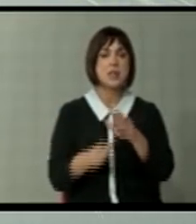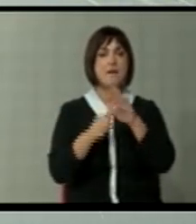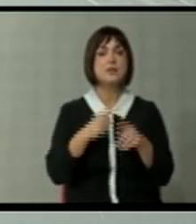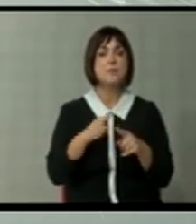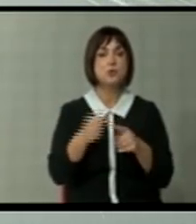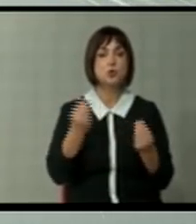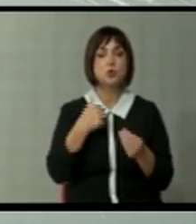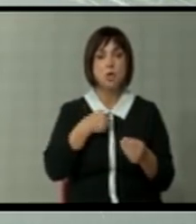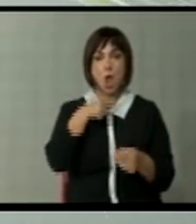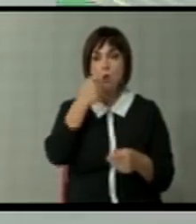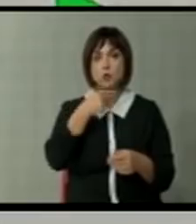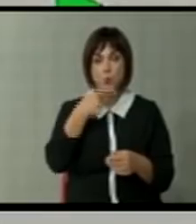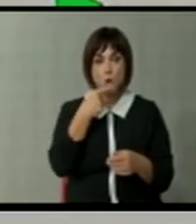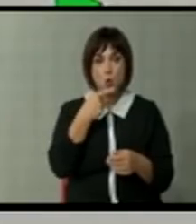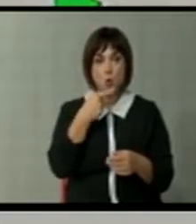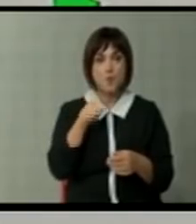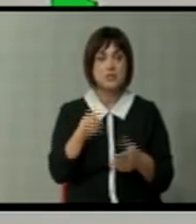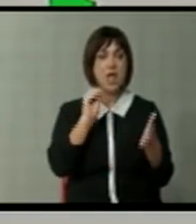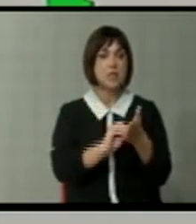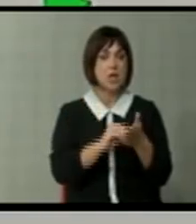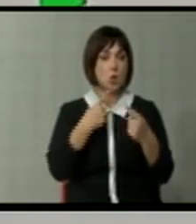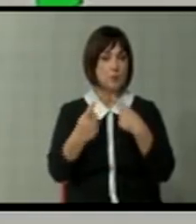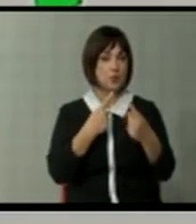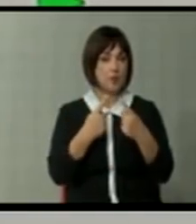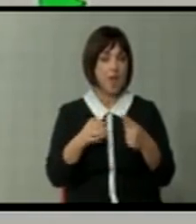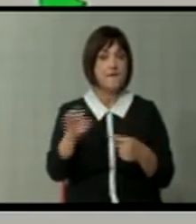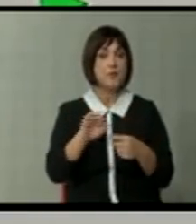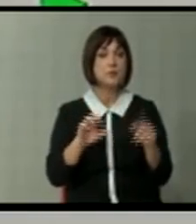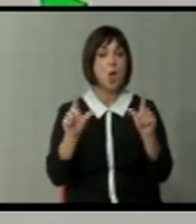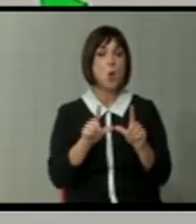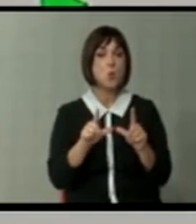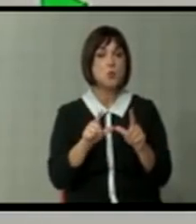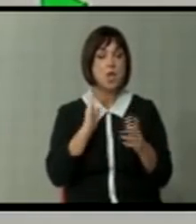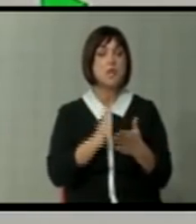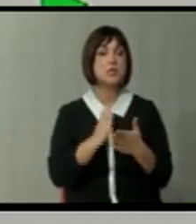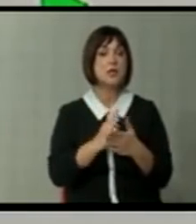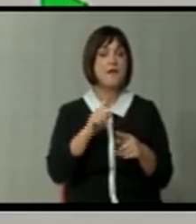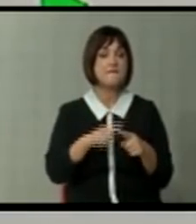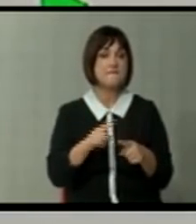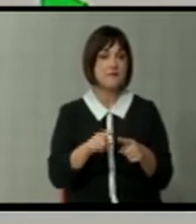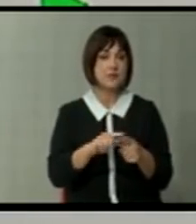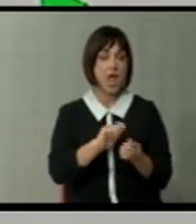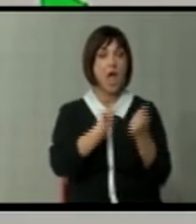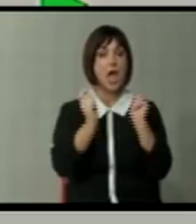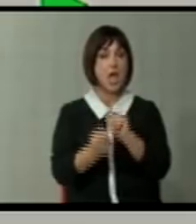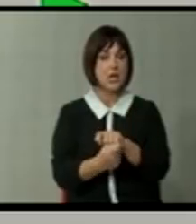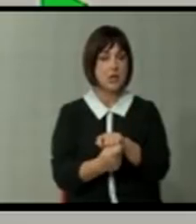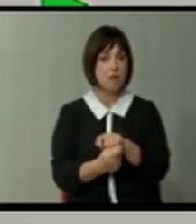се уште зборуваме за датум за преговори за Европската Унија. Секако ја отсутството на реформи.